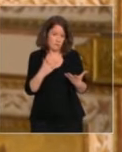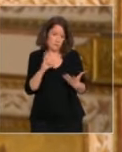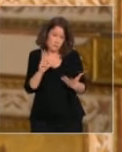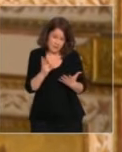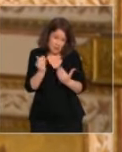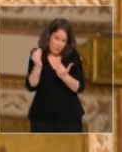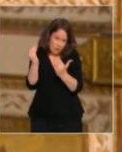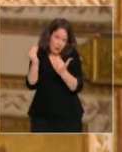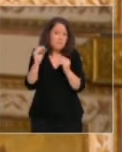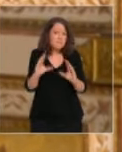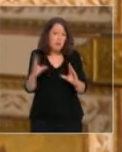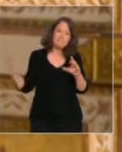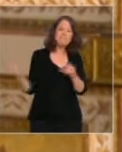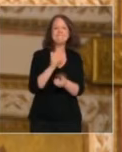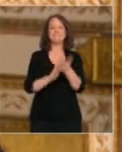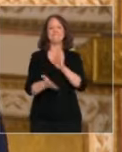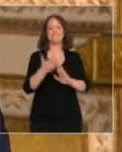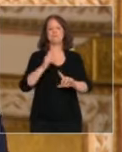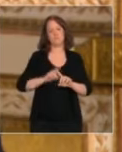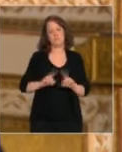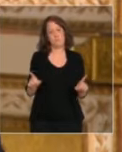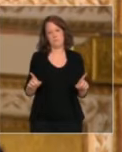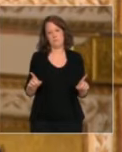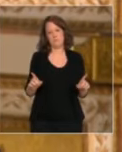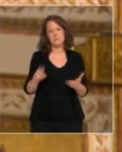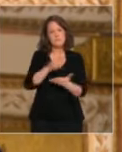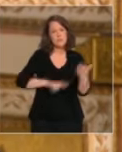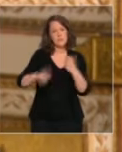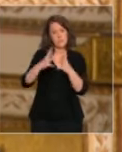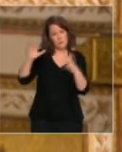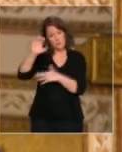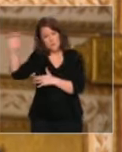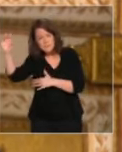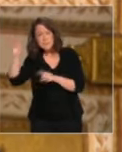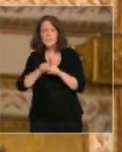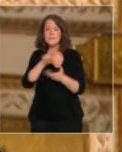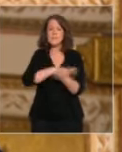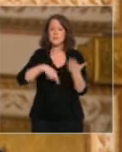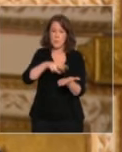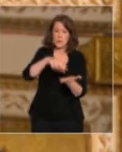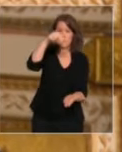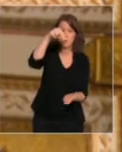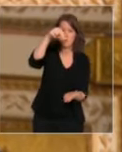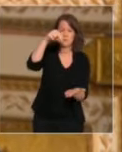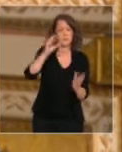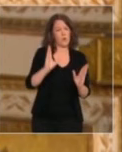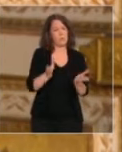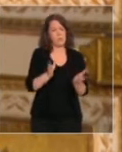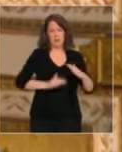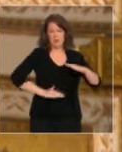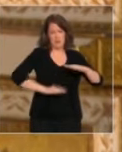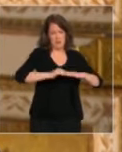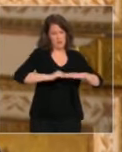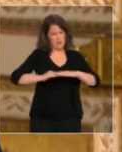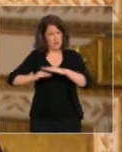mais rien n'est acquis. Dans le Grand Est, comme en Ile-de-France, les services hospitaliers sont saturés.